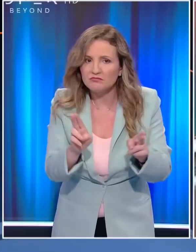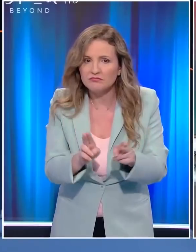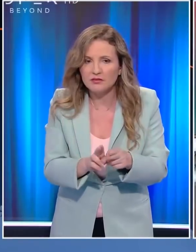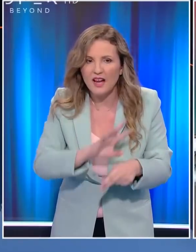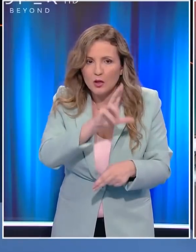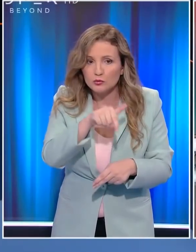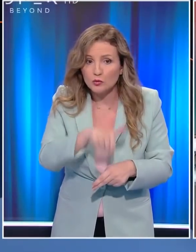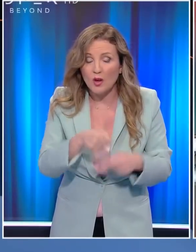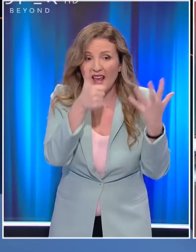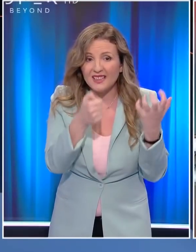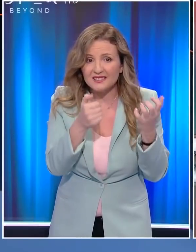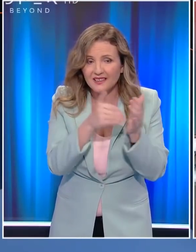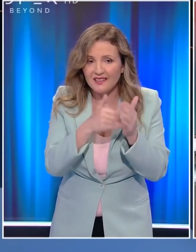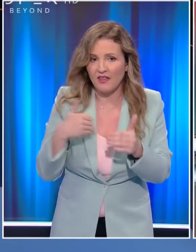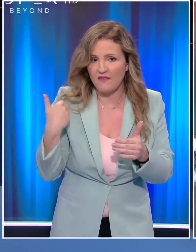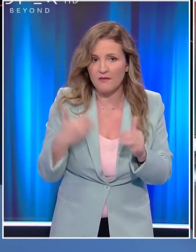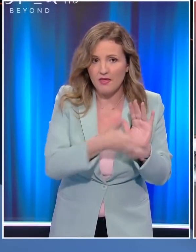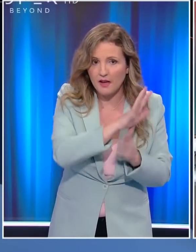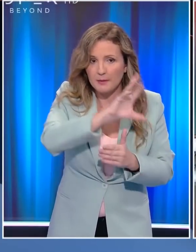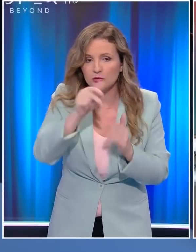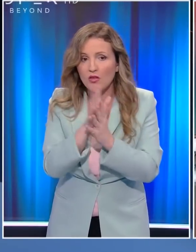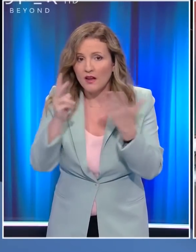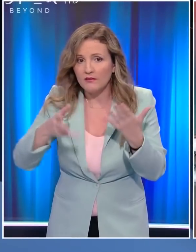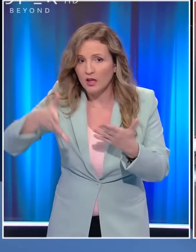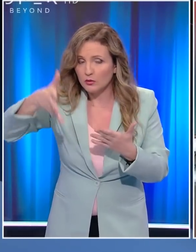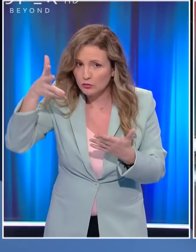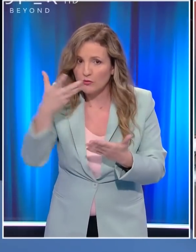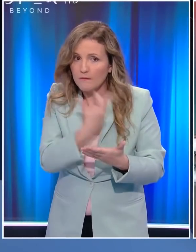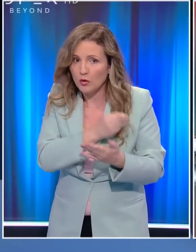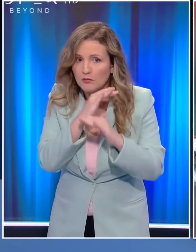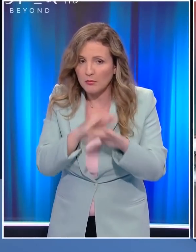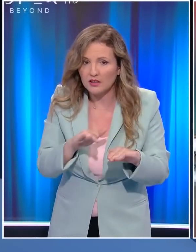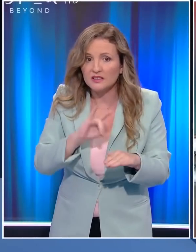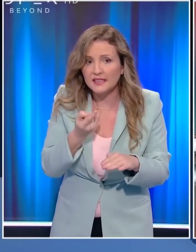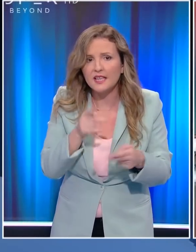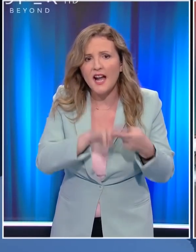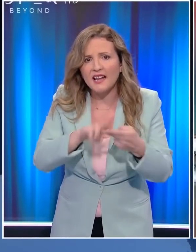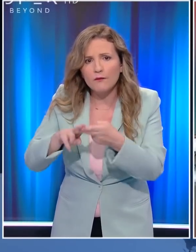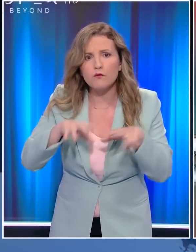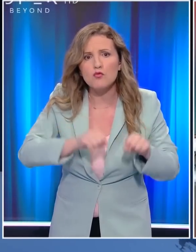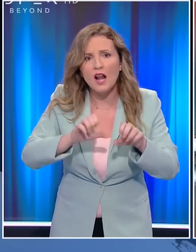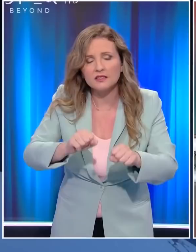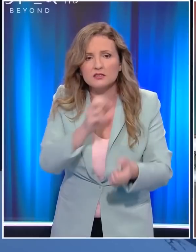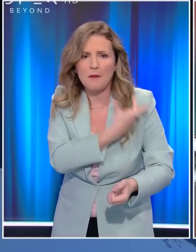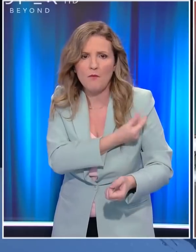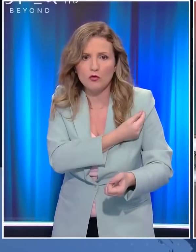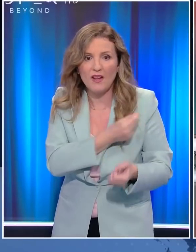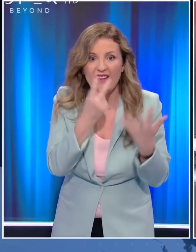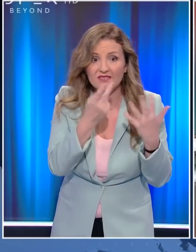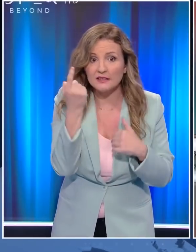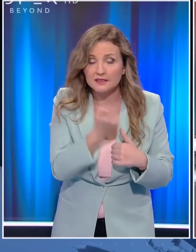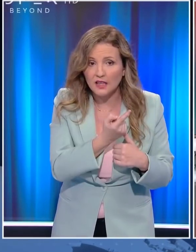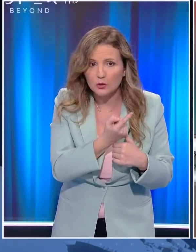Μέχρι στιγμής 60.000 έφηβοι ηλικίας 15 έως 17 ετών έχουν ήδη εμβολιαστεί ή έχουν κλείσει ραντεβού για εμβολιασμό. Ενώ στο 7